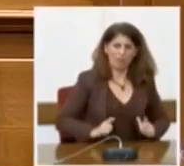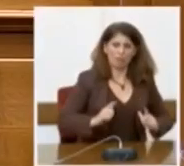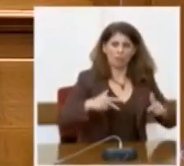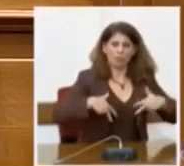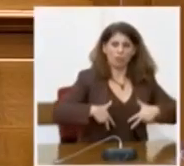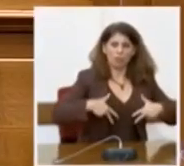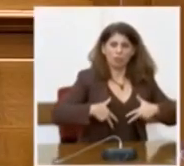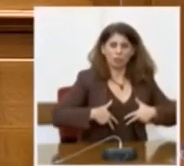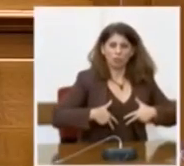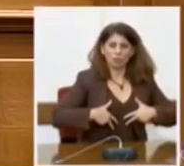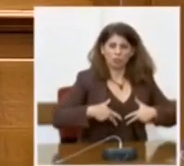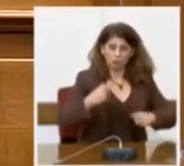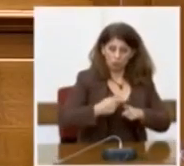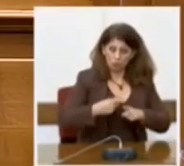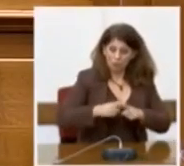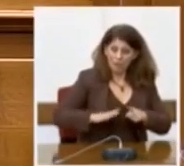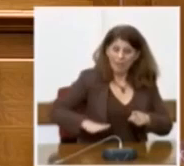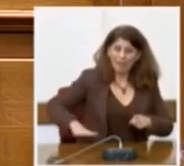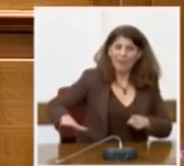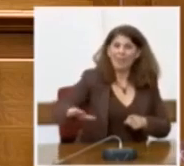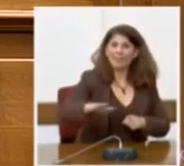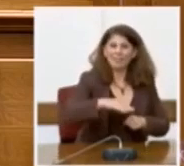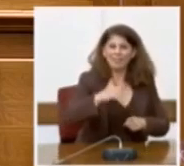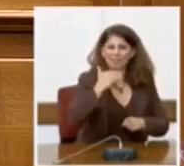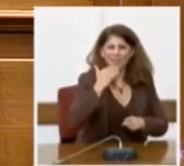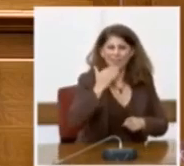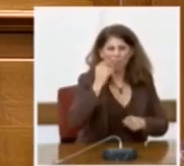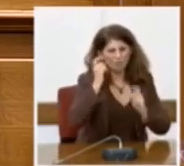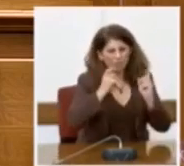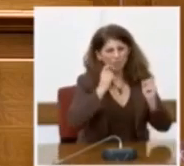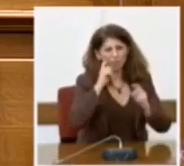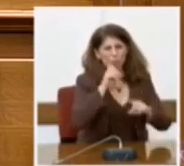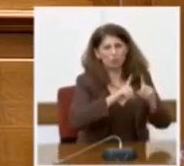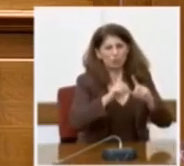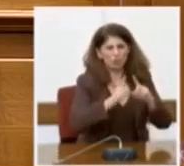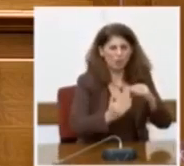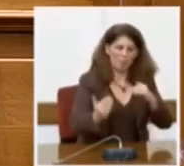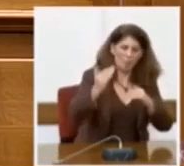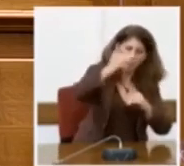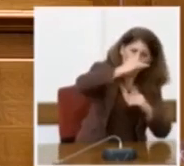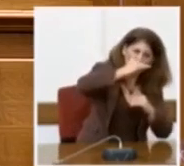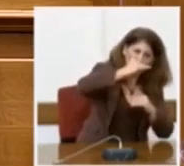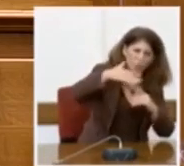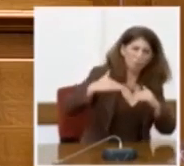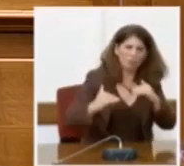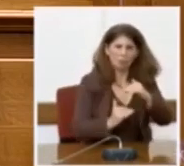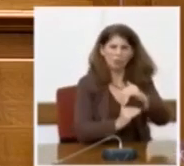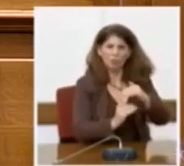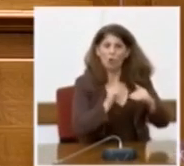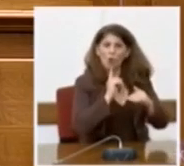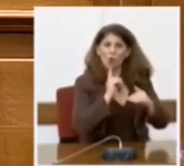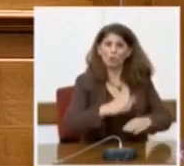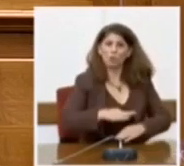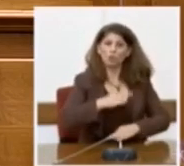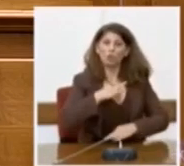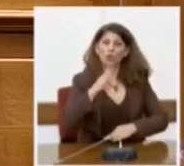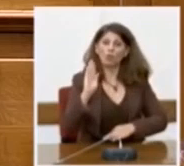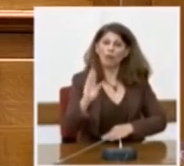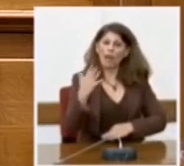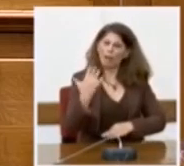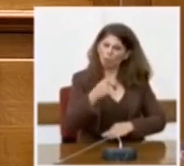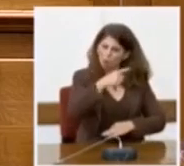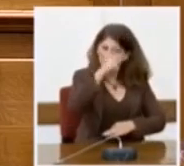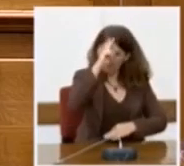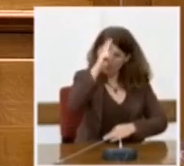Τον ελληνικό λαό δεν μπορεί να τον αποσχολεί ποιος έχει το πάνω χέρι όπως αποσχολεί τον κύριο Βαρουφάκη Αν τον έχουν οι Γερμανοί,